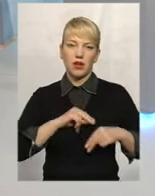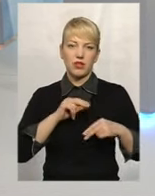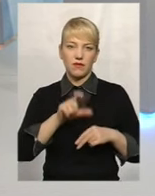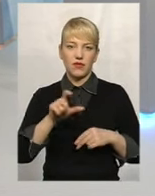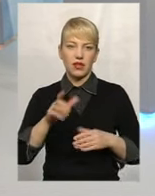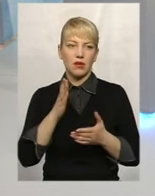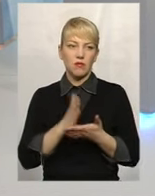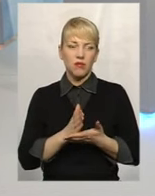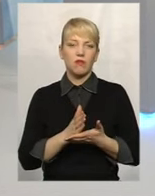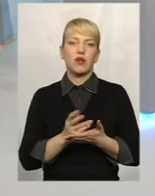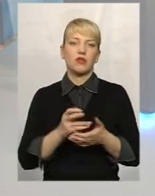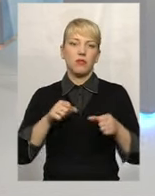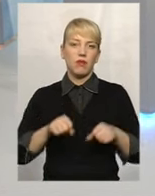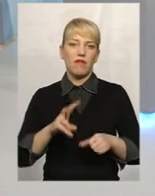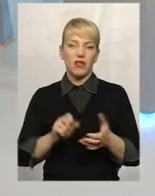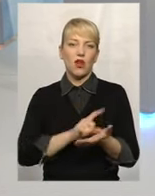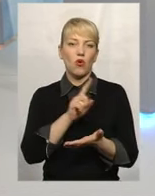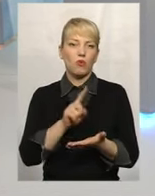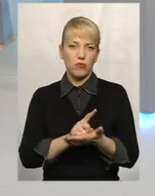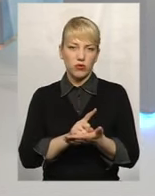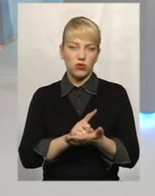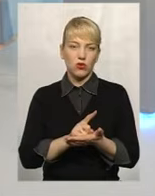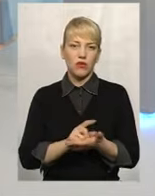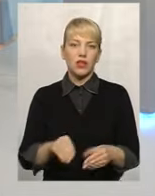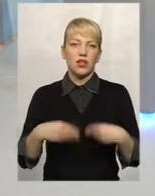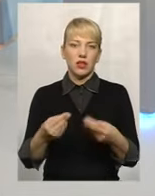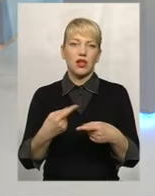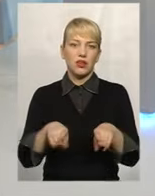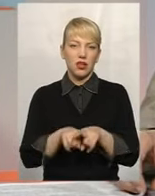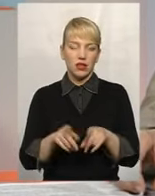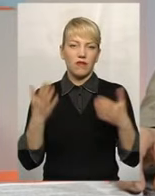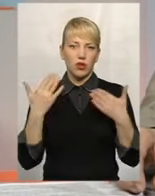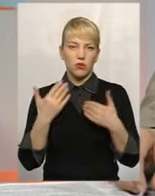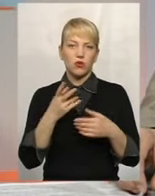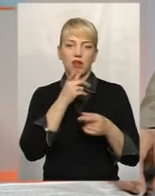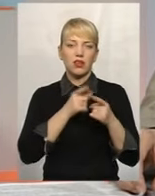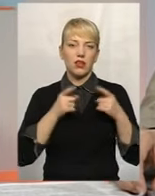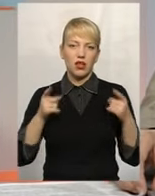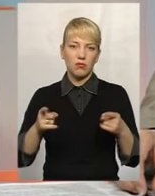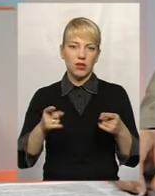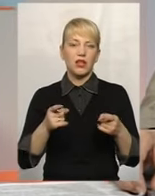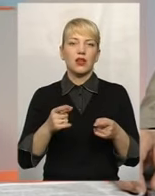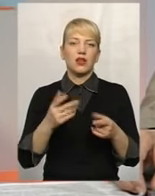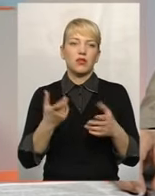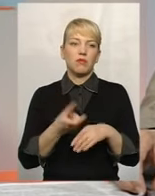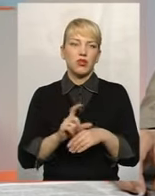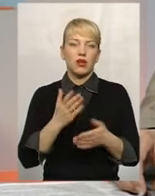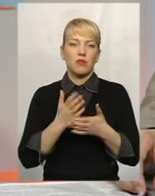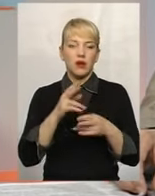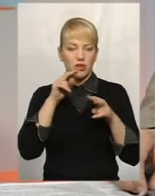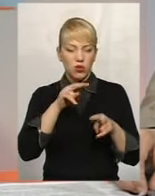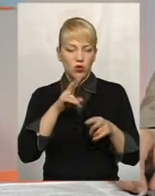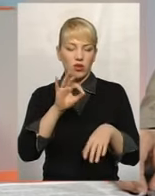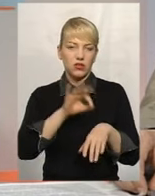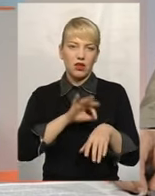обов'язкове надання таких відпусток на термін, що більше за 15 календарних днів. Наприклад, це може бути медичний висновок або догляд за хворим